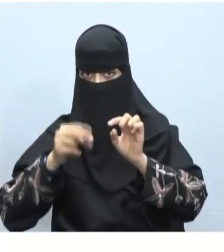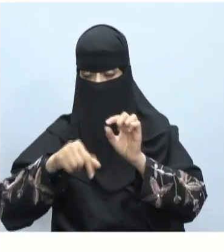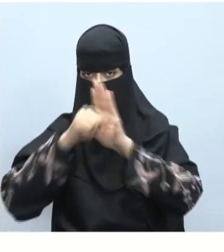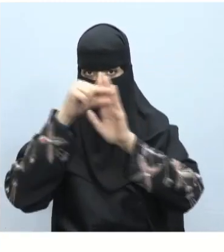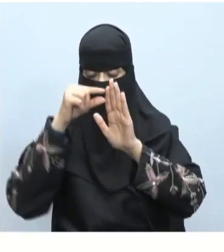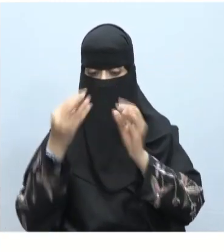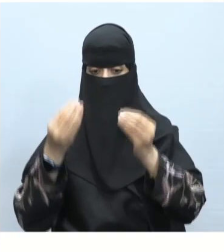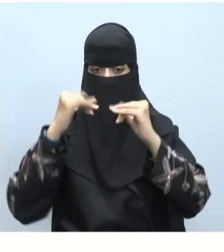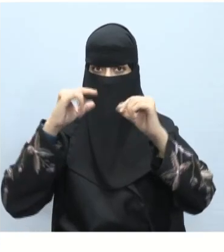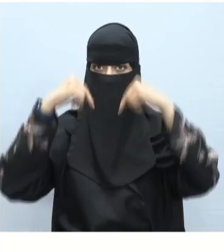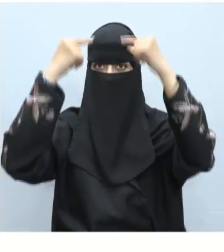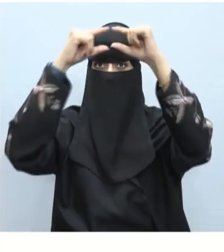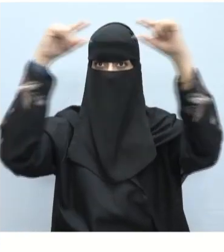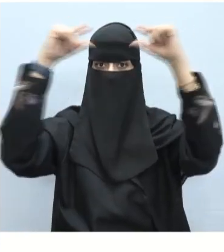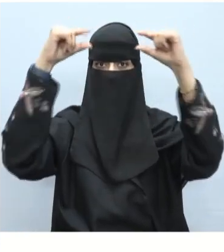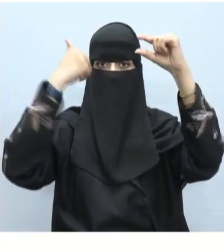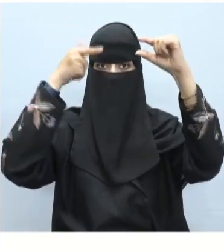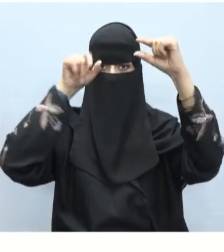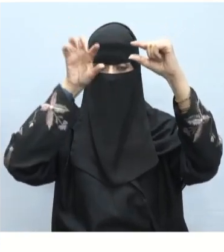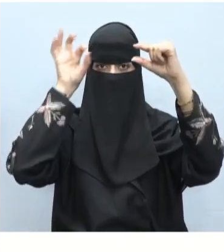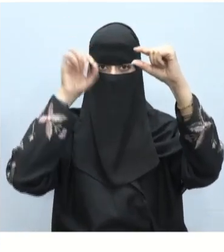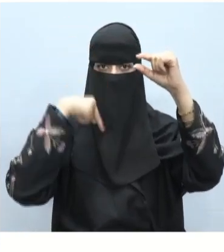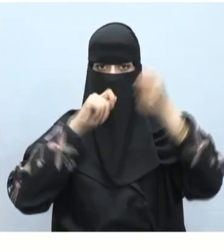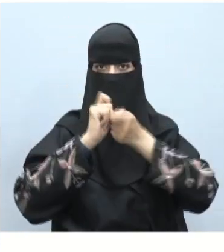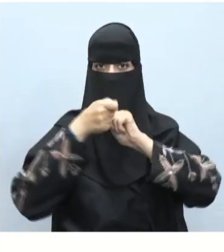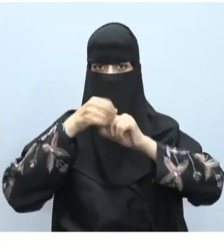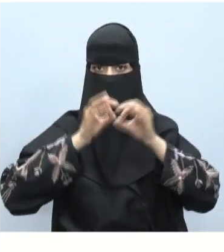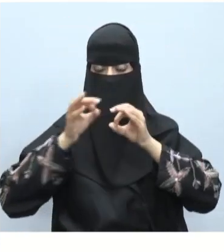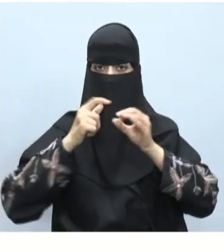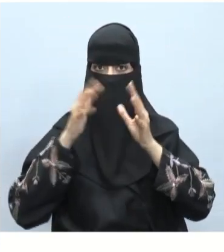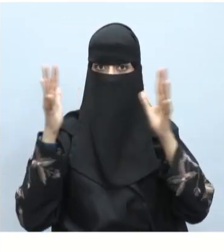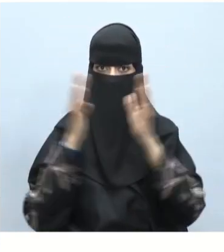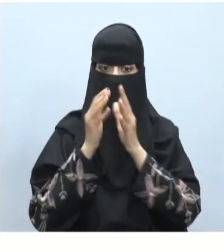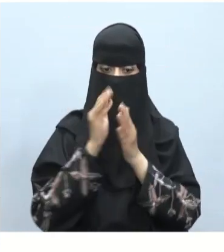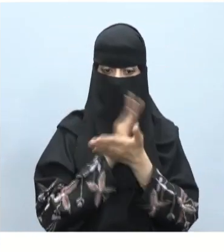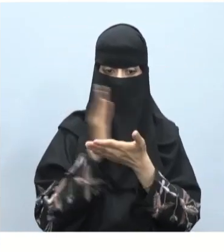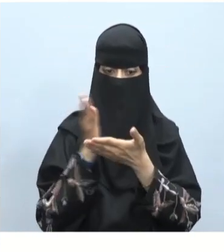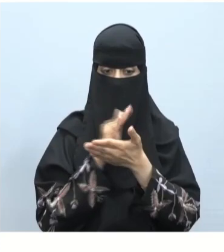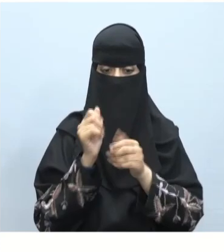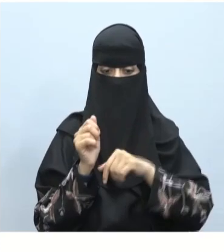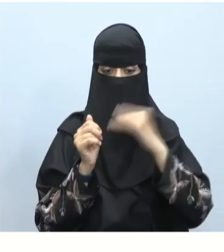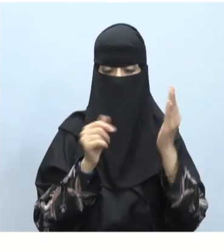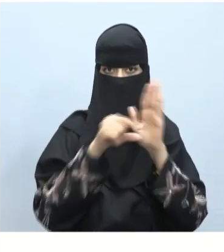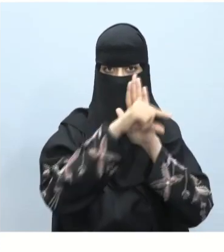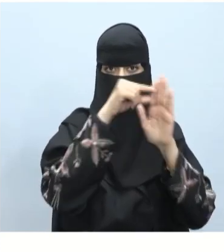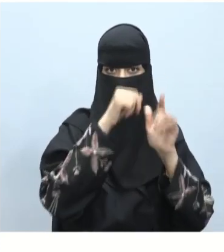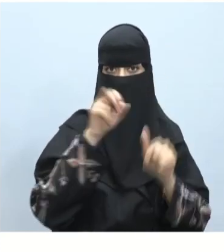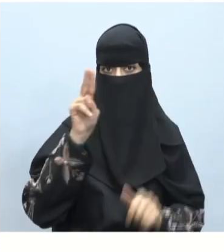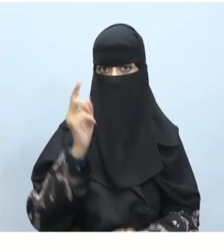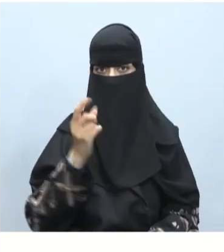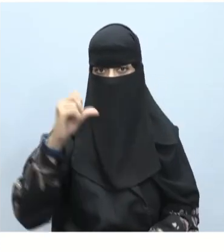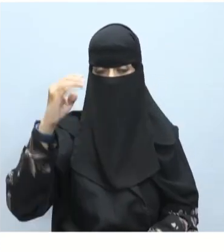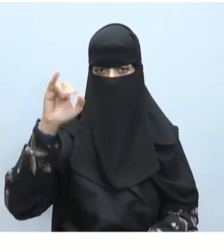الموقع وأيضا في عنوان الصفحة قمنا بكتابة أو بتغيير عنوان الصفحة إلى تروجينا